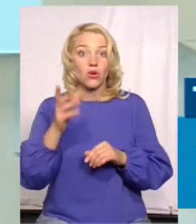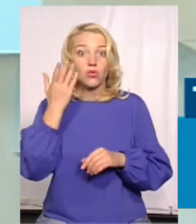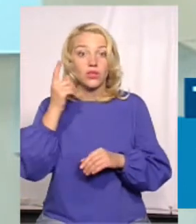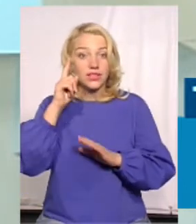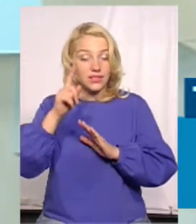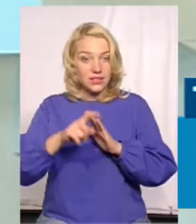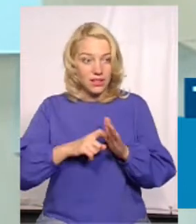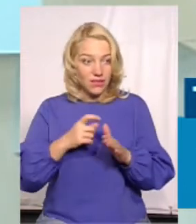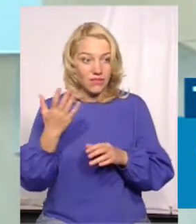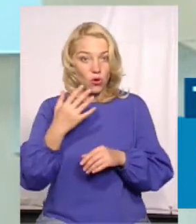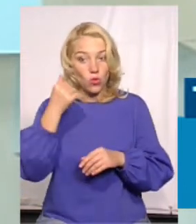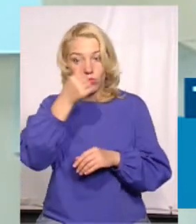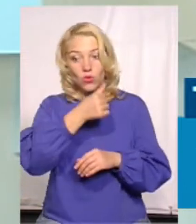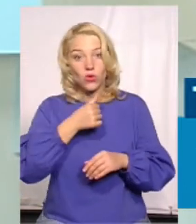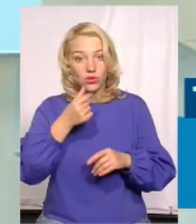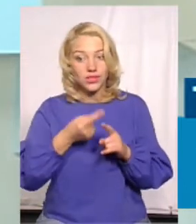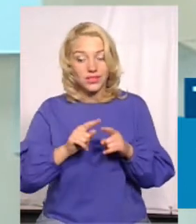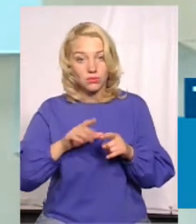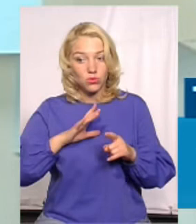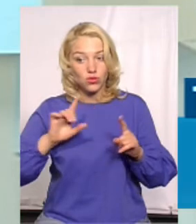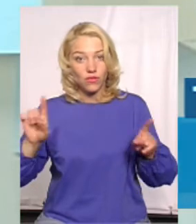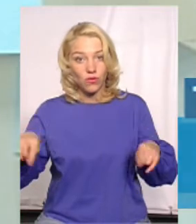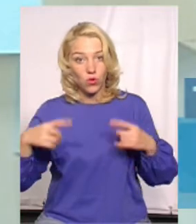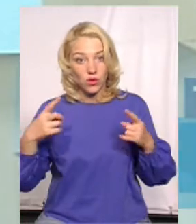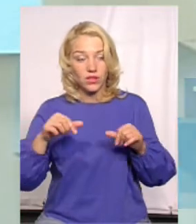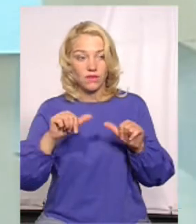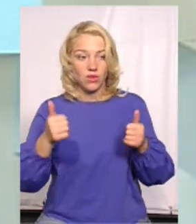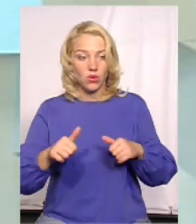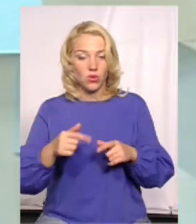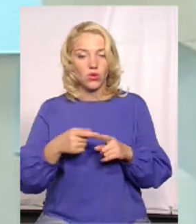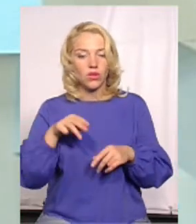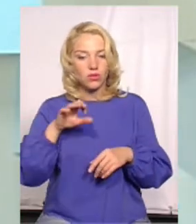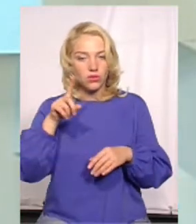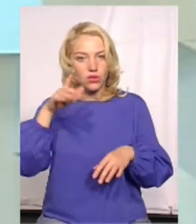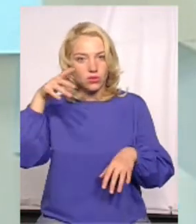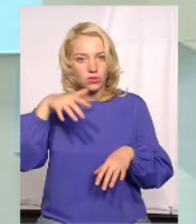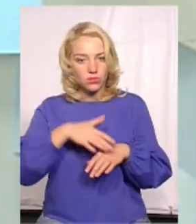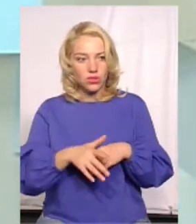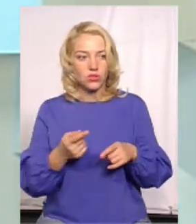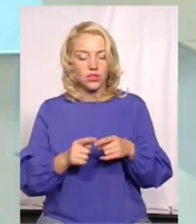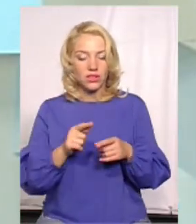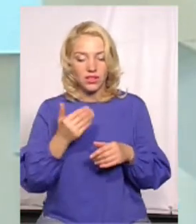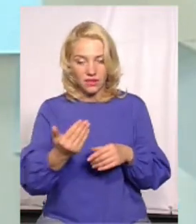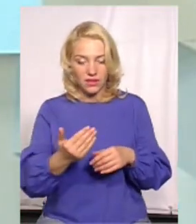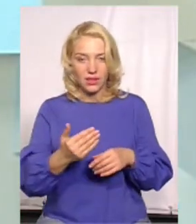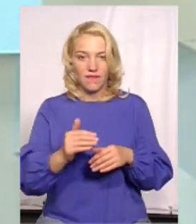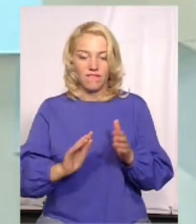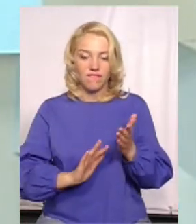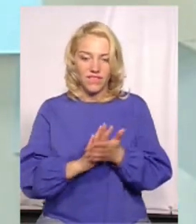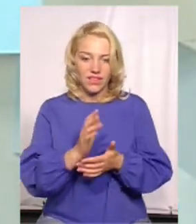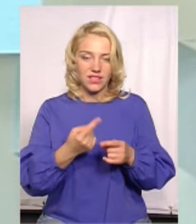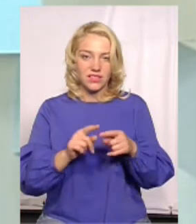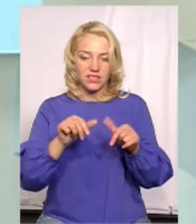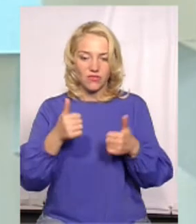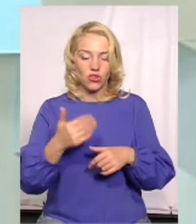вони дізнавалися, в якому році були створені фігури, і ти розумів, дійсно, в якийсь момент, що ти виріс на цих фігурах, твої діти на них